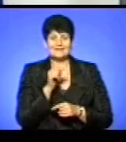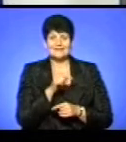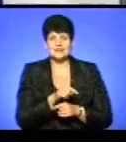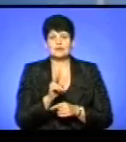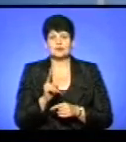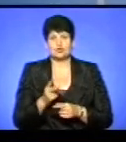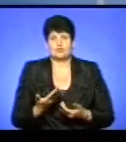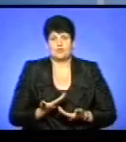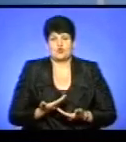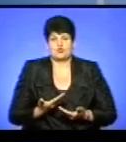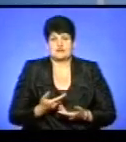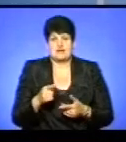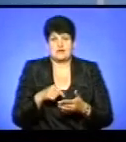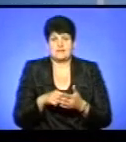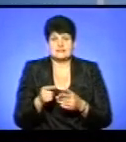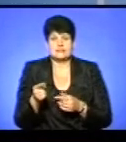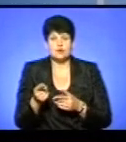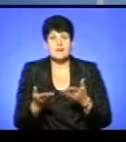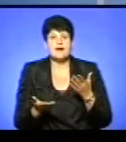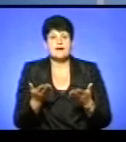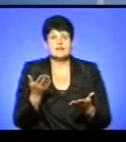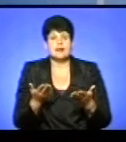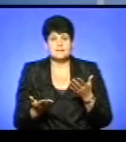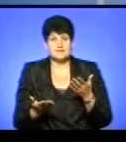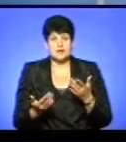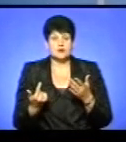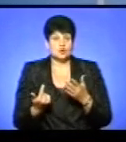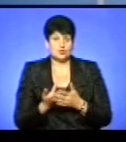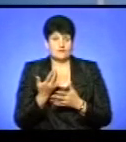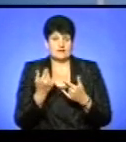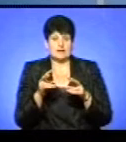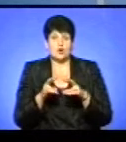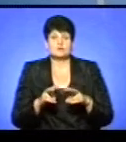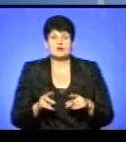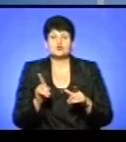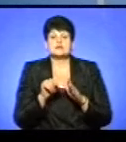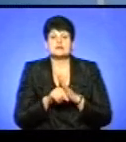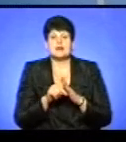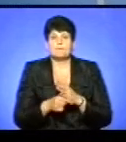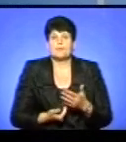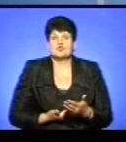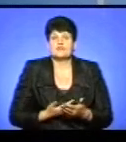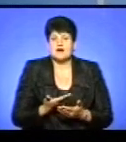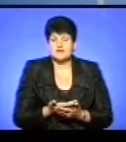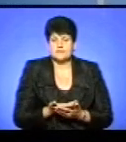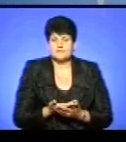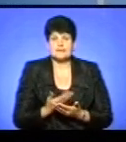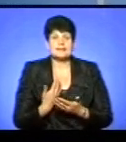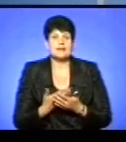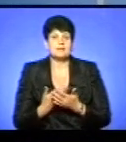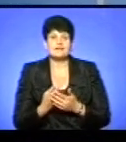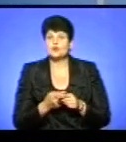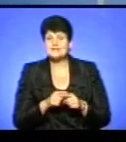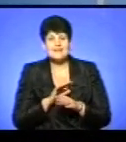хто проживає в місті Тернополі. Але, знову ж таки, давайте розберемося, що означає проживає. Ну, напевно, що це не